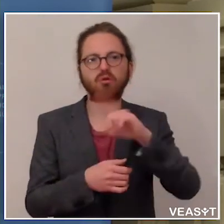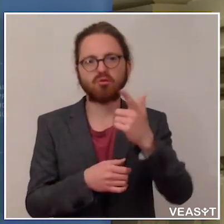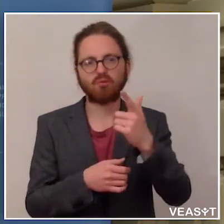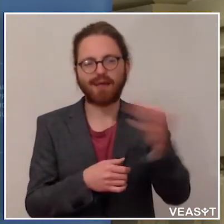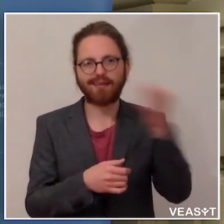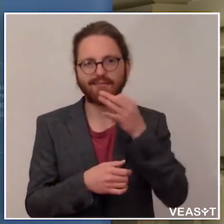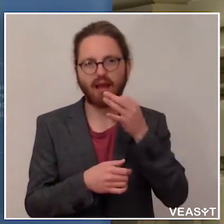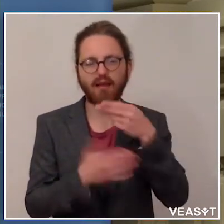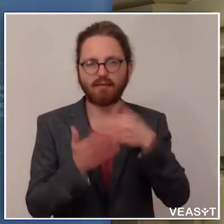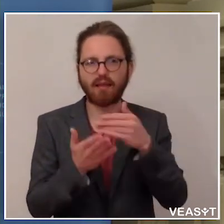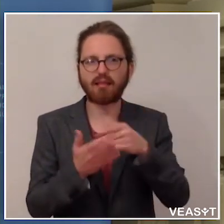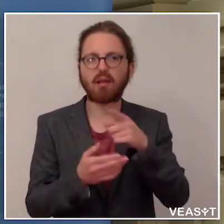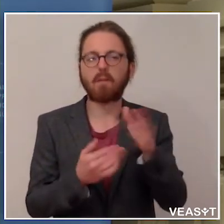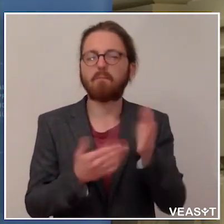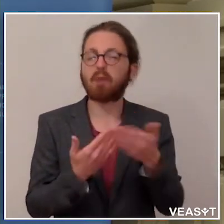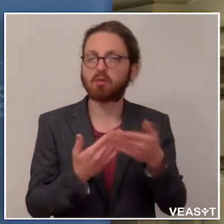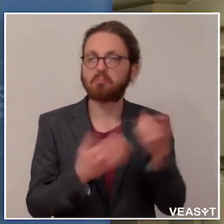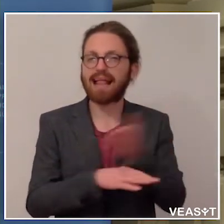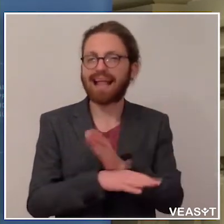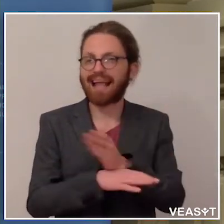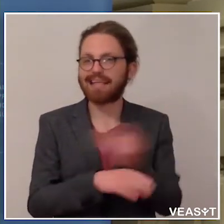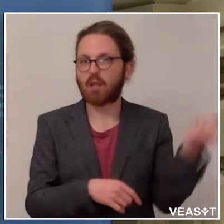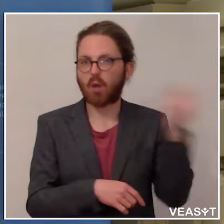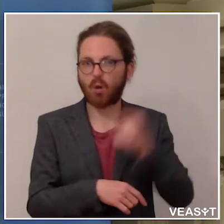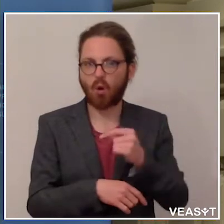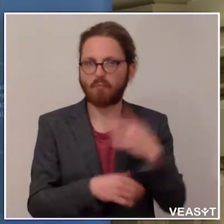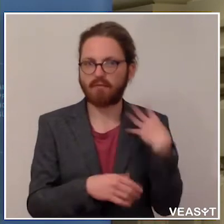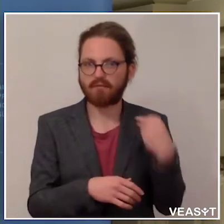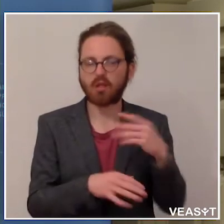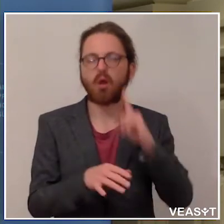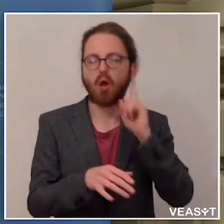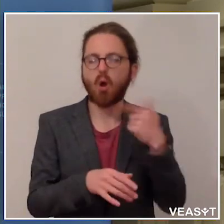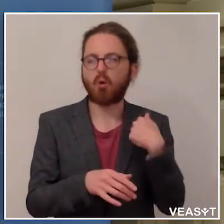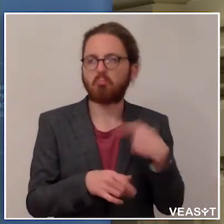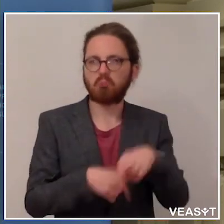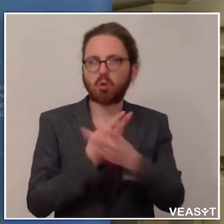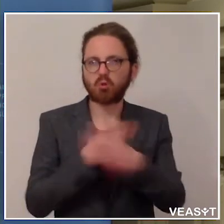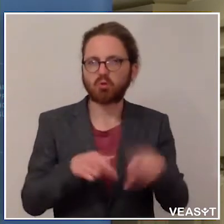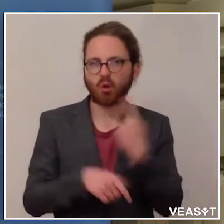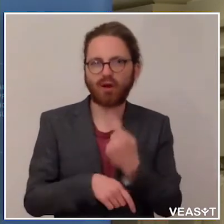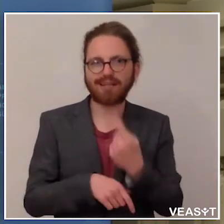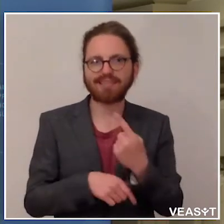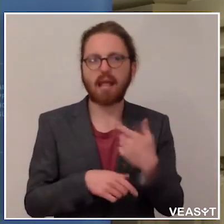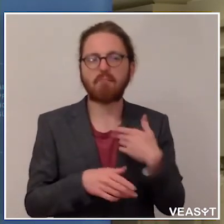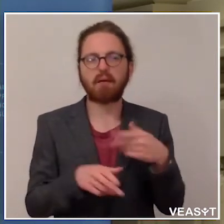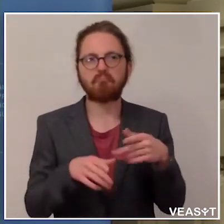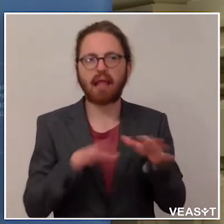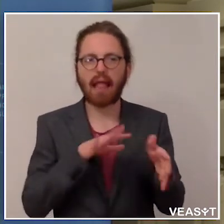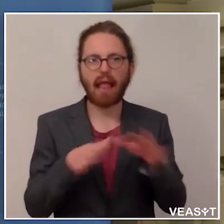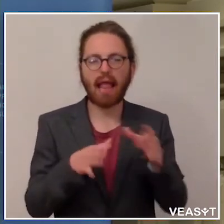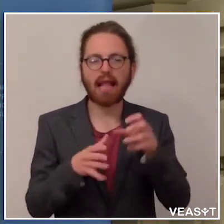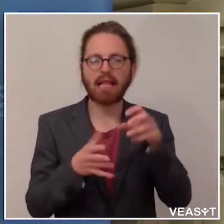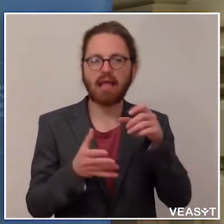weiter, sollten wieder Gäste nach Südtirol kommen, aber vielleicht auch Einheimische, die jetzt alle ähnliche Hotspots, sogenannte,